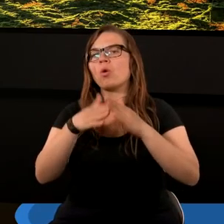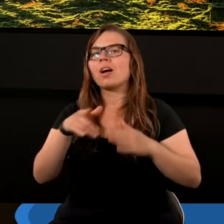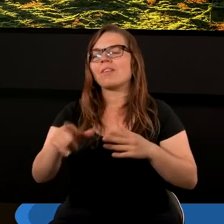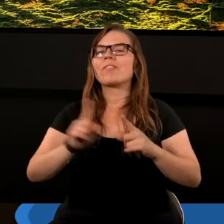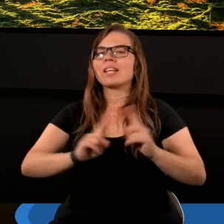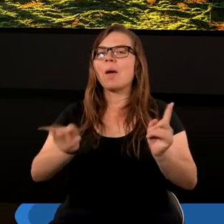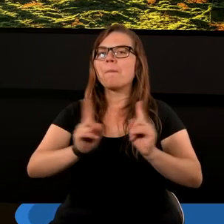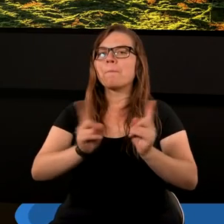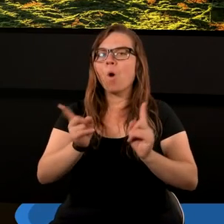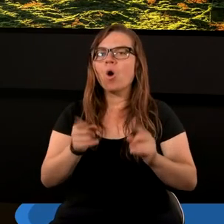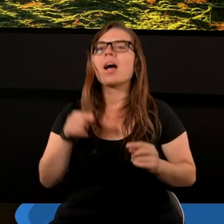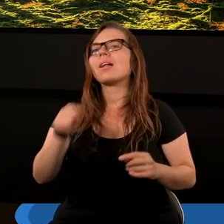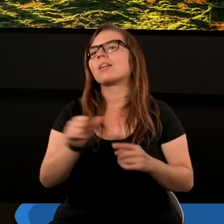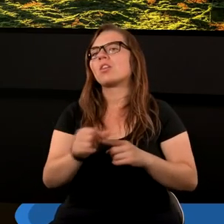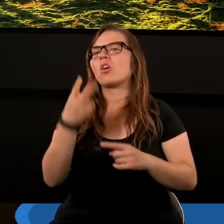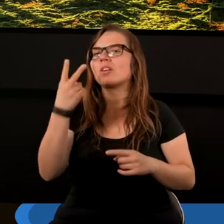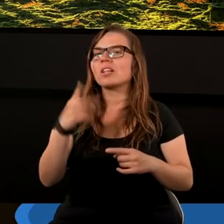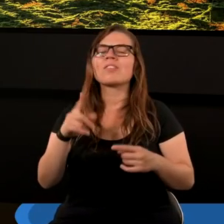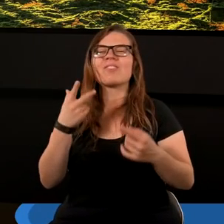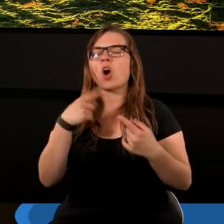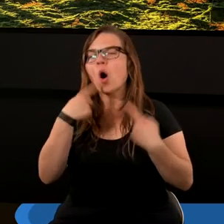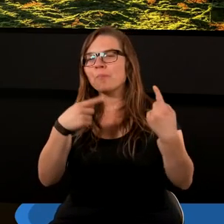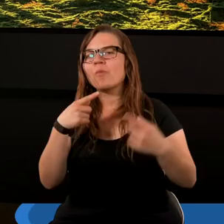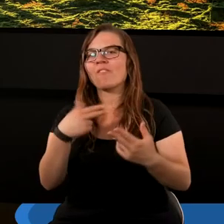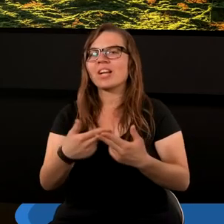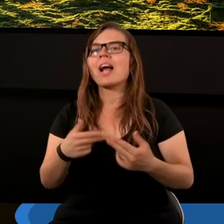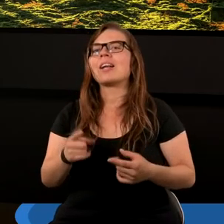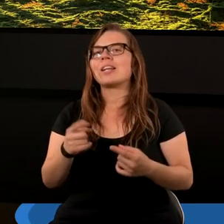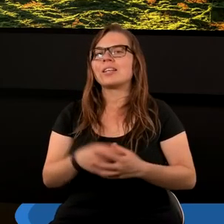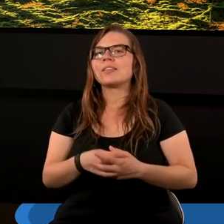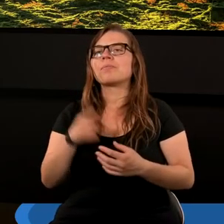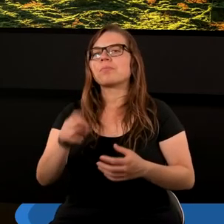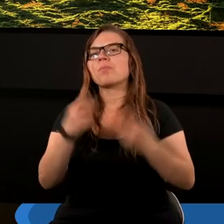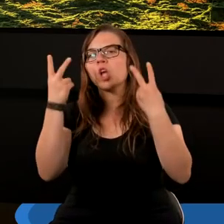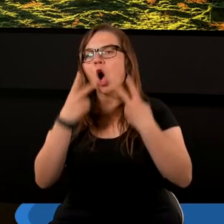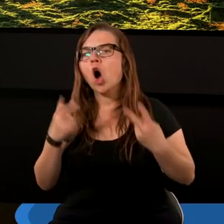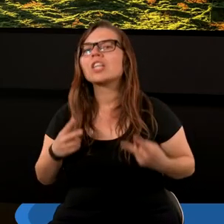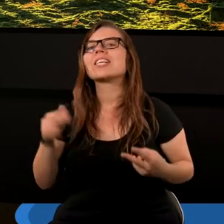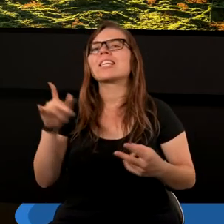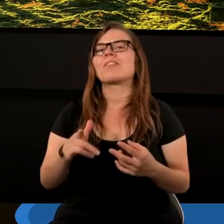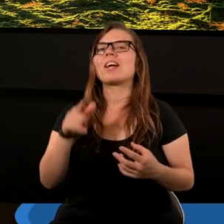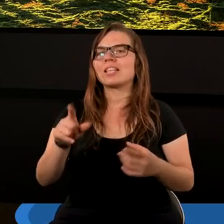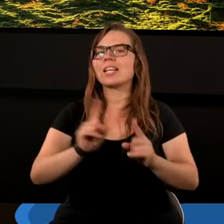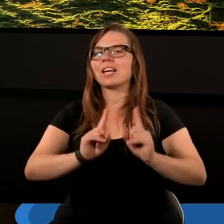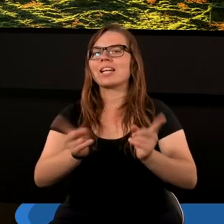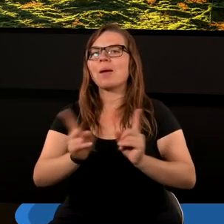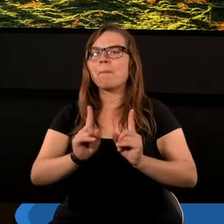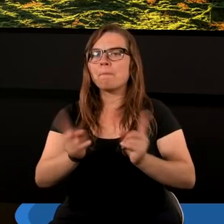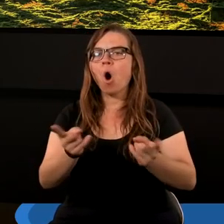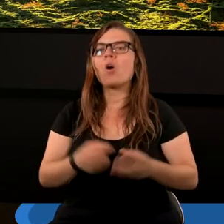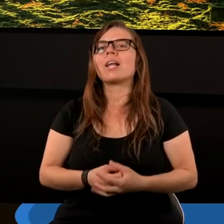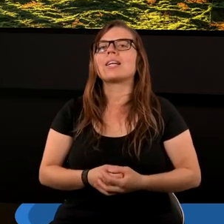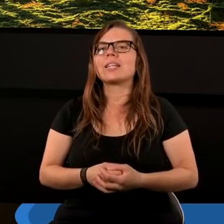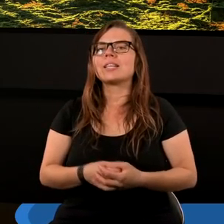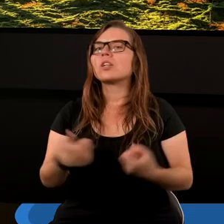w symbolach, jest olbrzymia odpowiedzialność w odczytywaniu tych symboli,